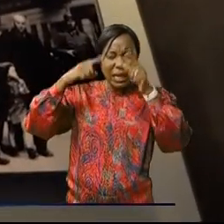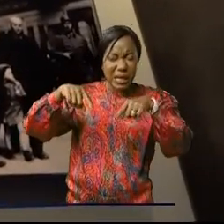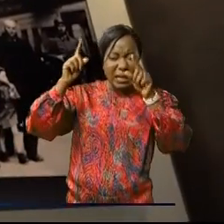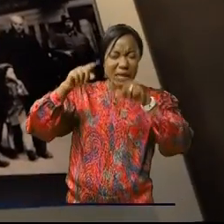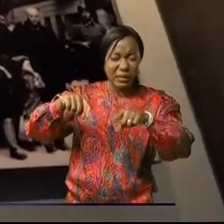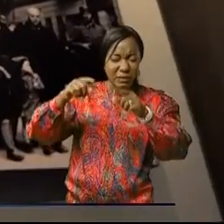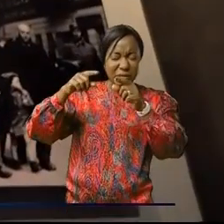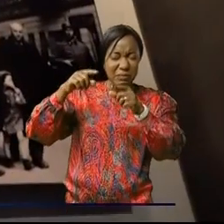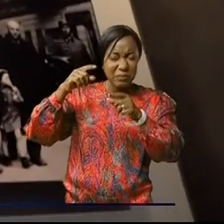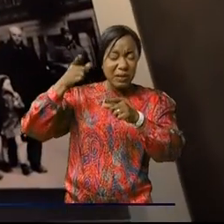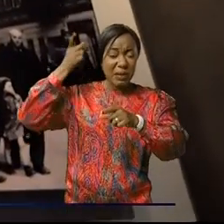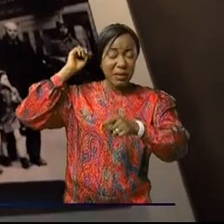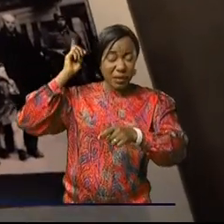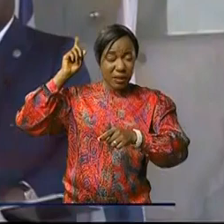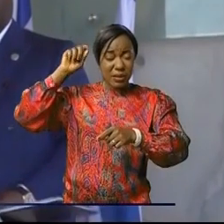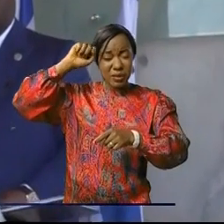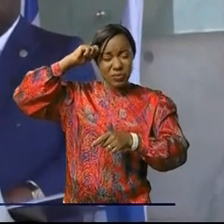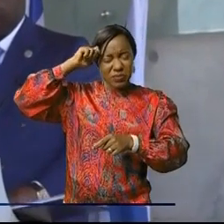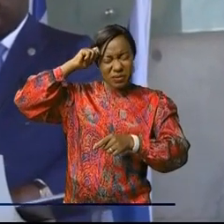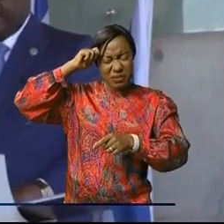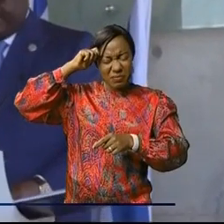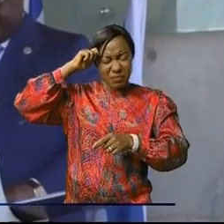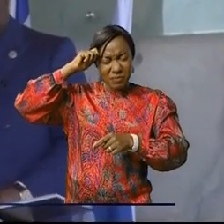'avenir, un souvenir poignant.